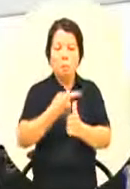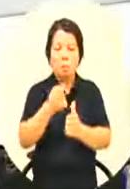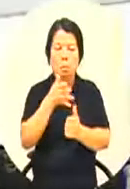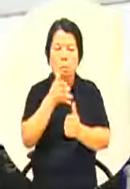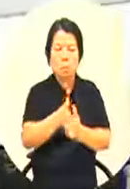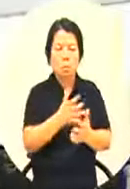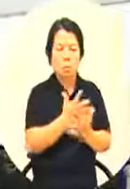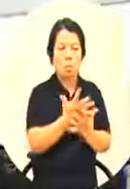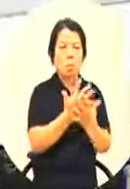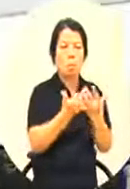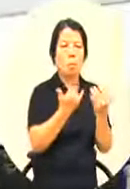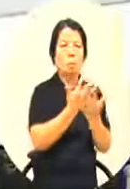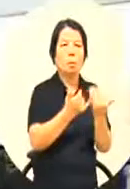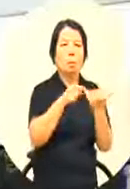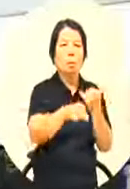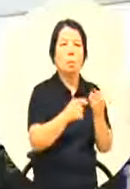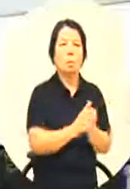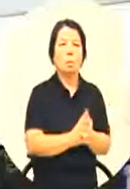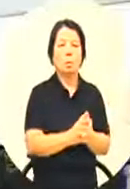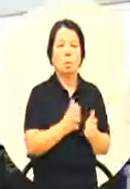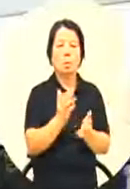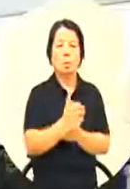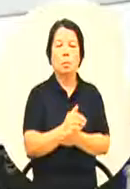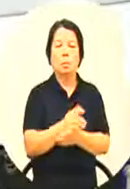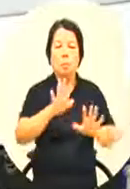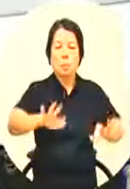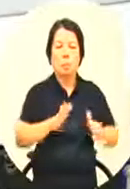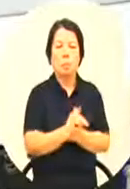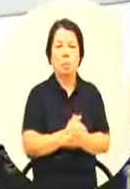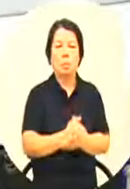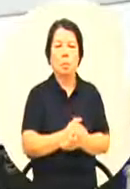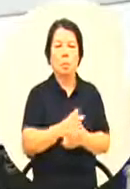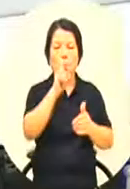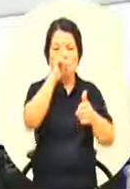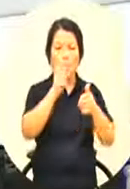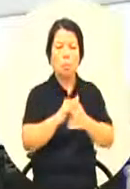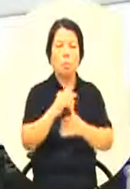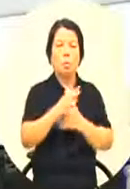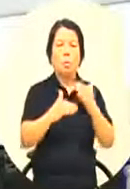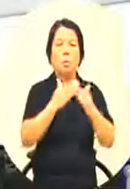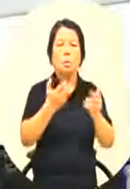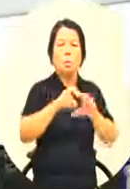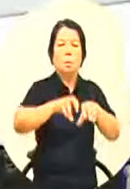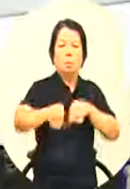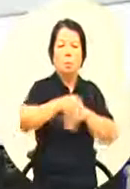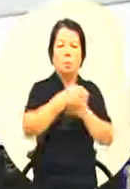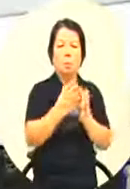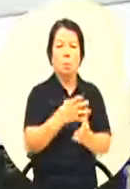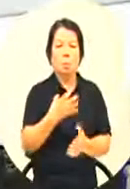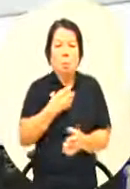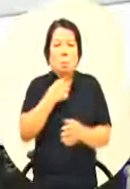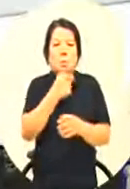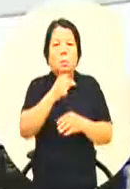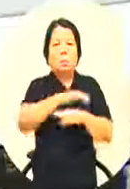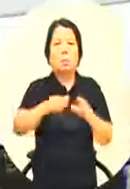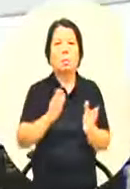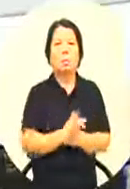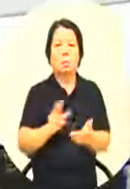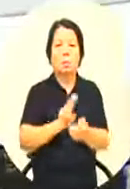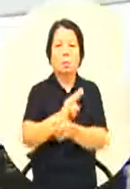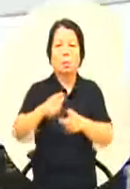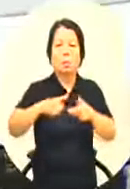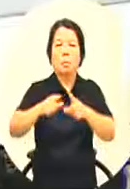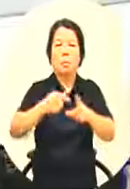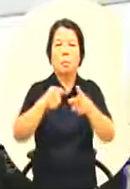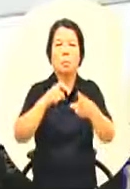小朋友来请命尤其这一次的许错分校给我们很大的一个震撼在我们林园工业区呢